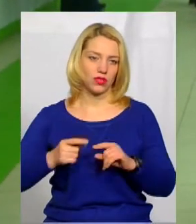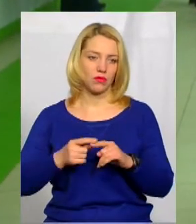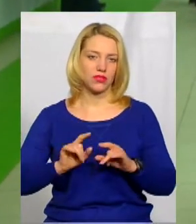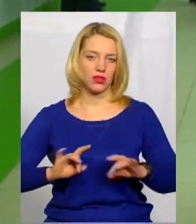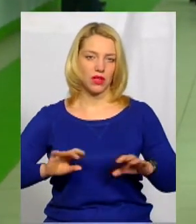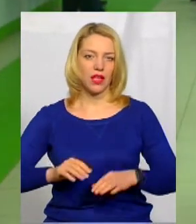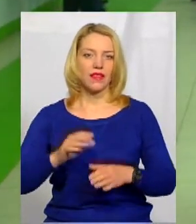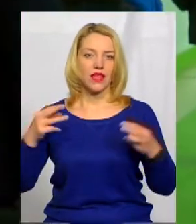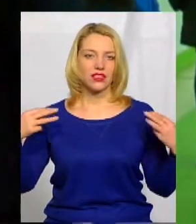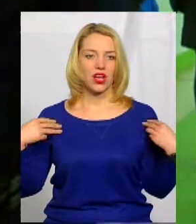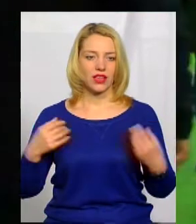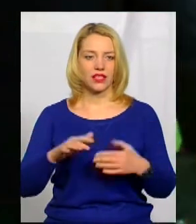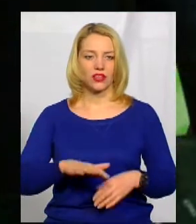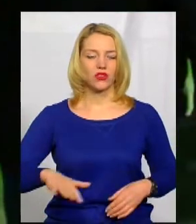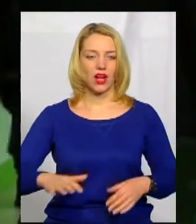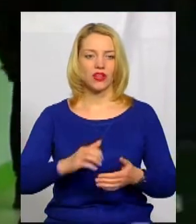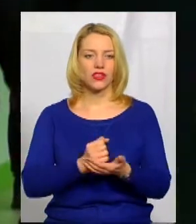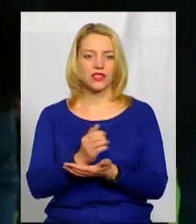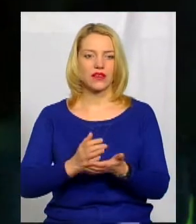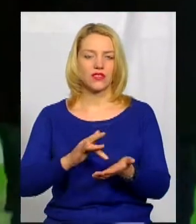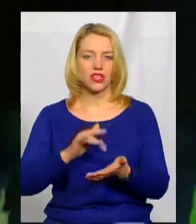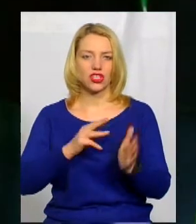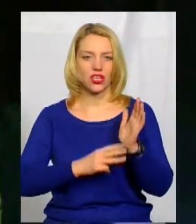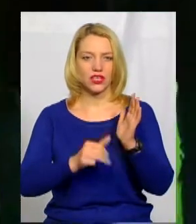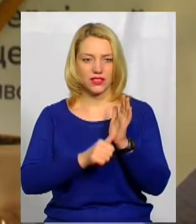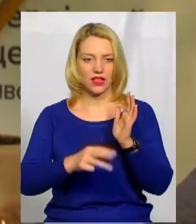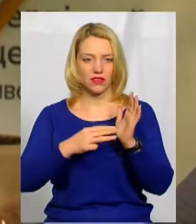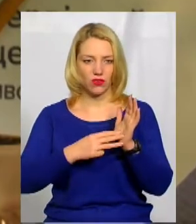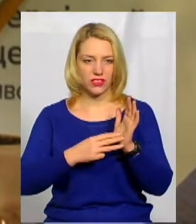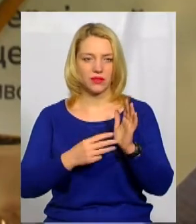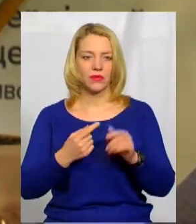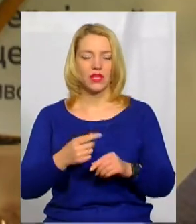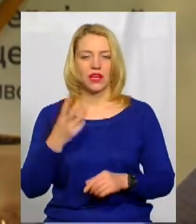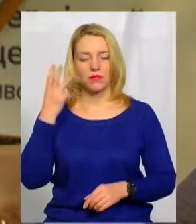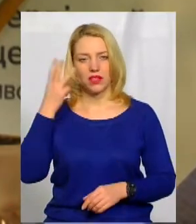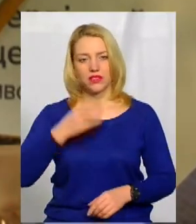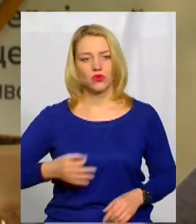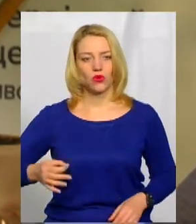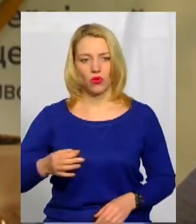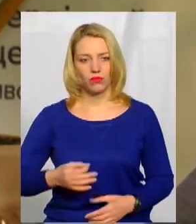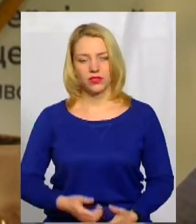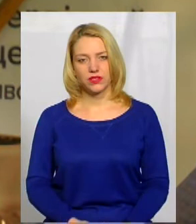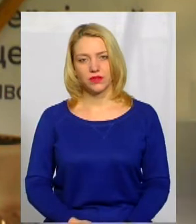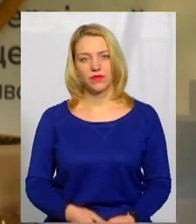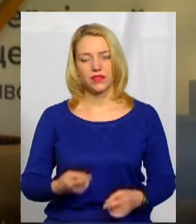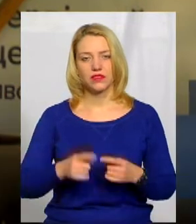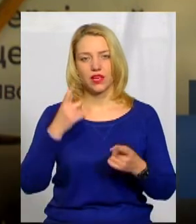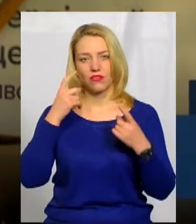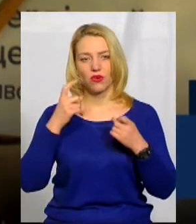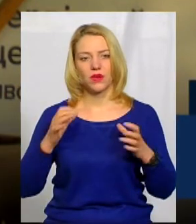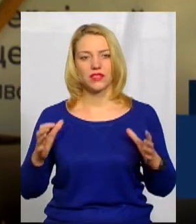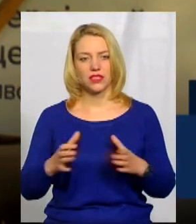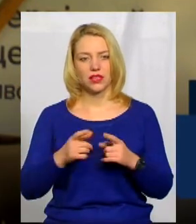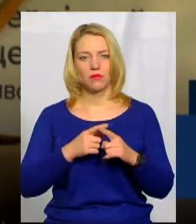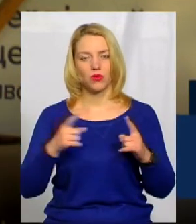територіального сервісного центру номер 6841 МВС в Хмельницькій області Володимир Заболотний. Ця інформація зберігається